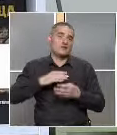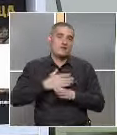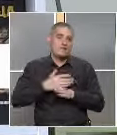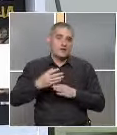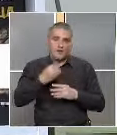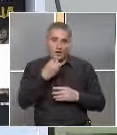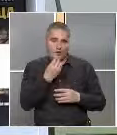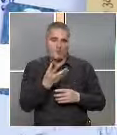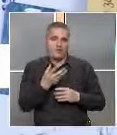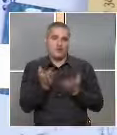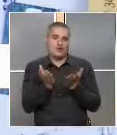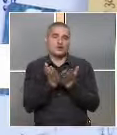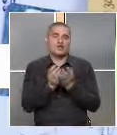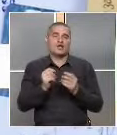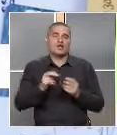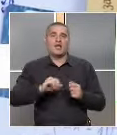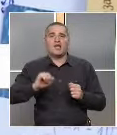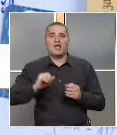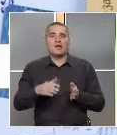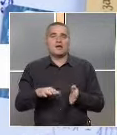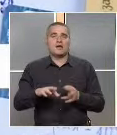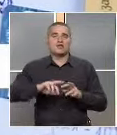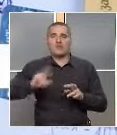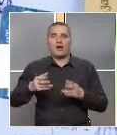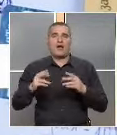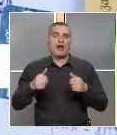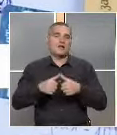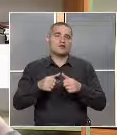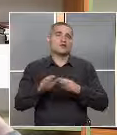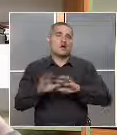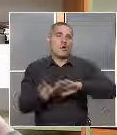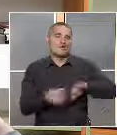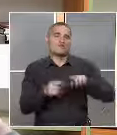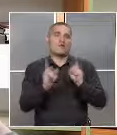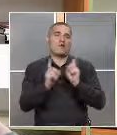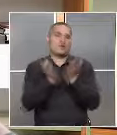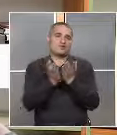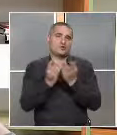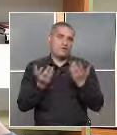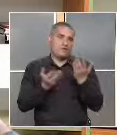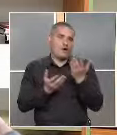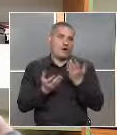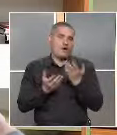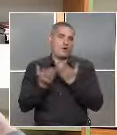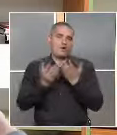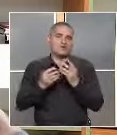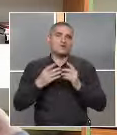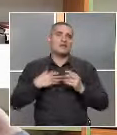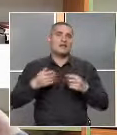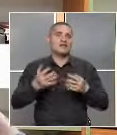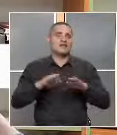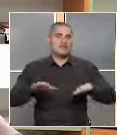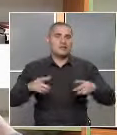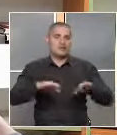да четат и много странична литература, освен това, което се изучава в училище. Има едни деца, идват само антикопеди, имат